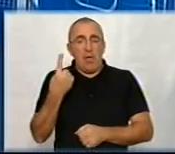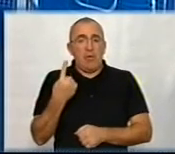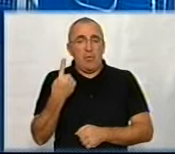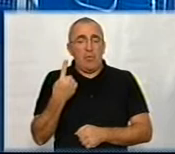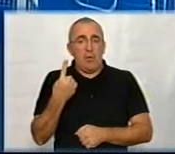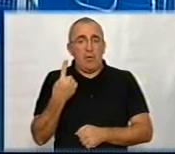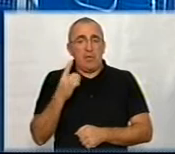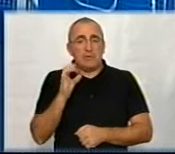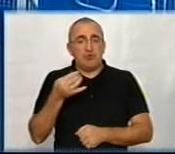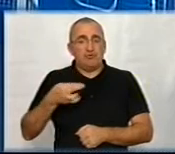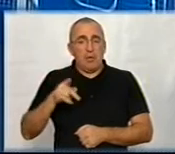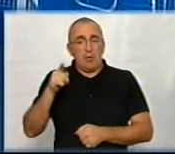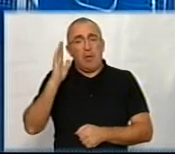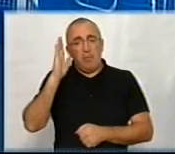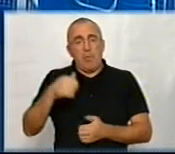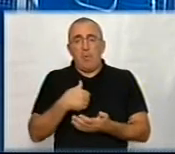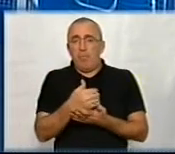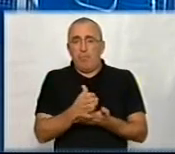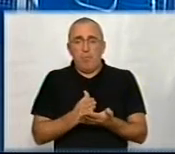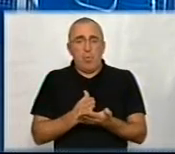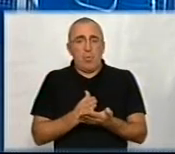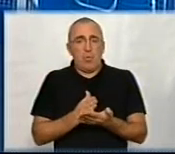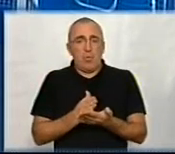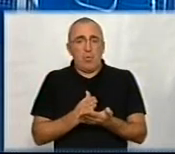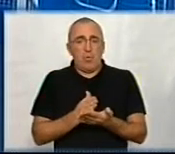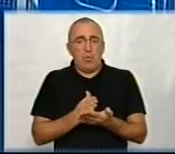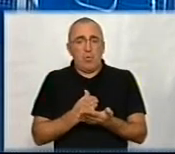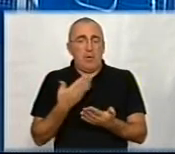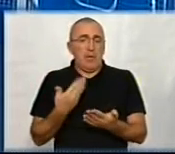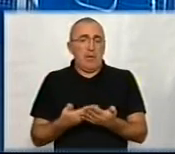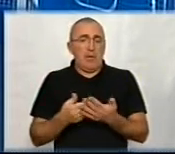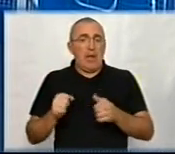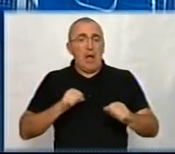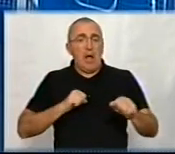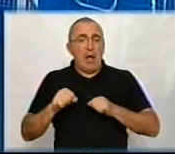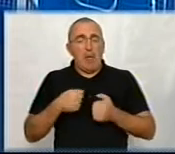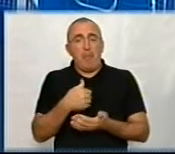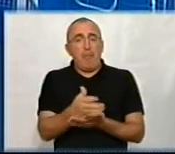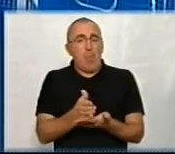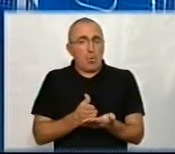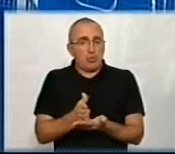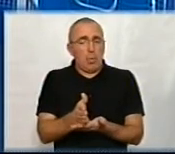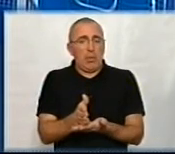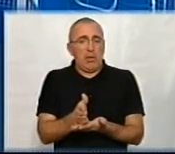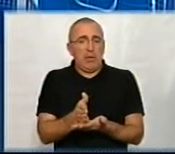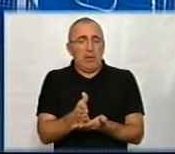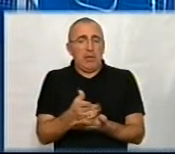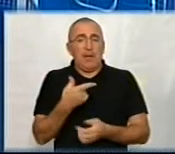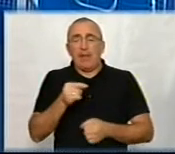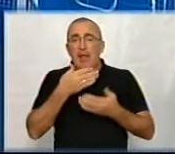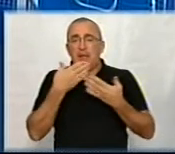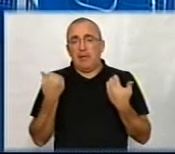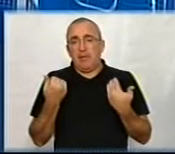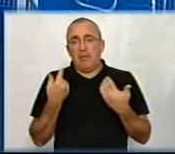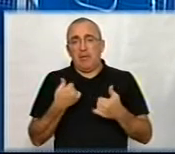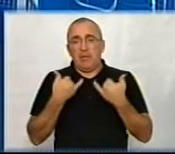розумію, січня, там будуть ті послуги. Ну, наприклад, адміністративні послуги, де немає